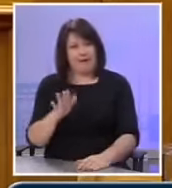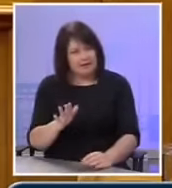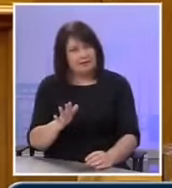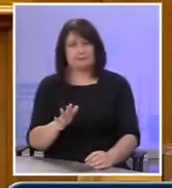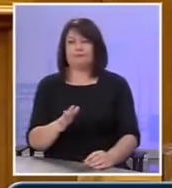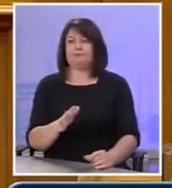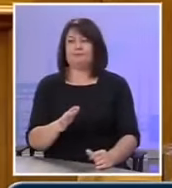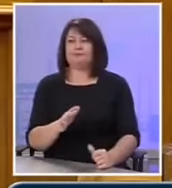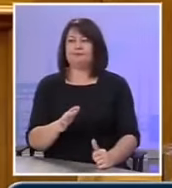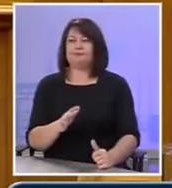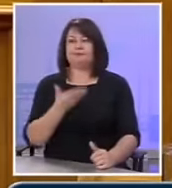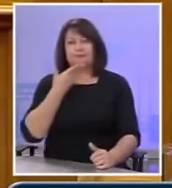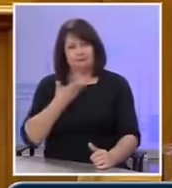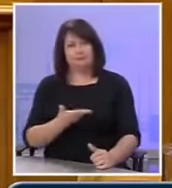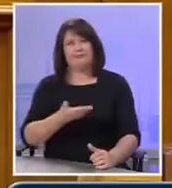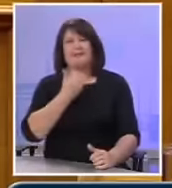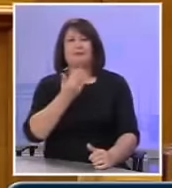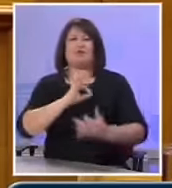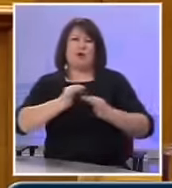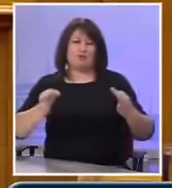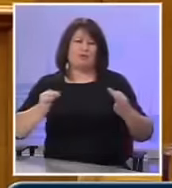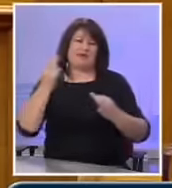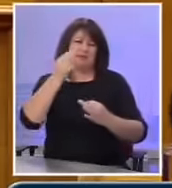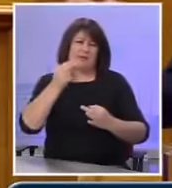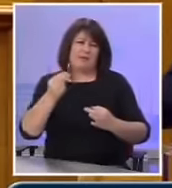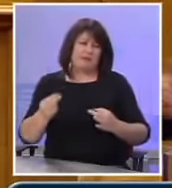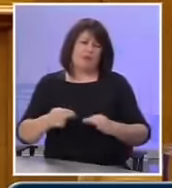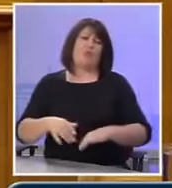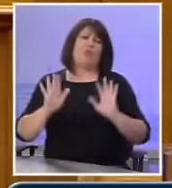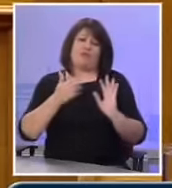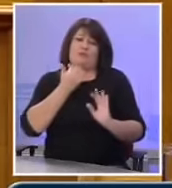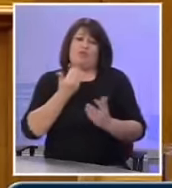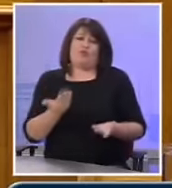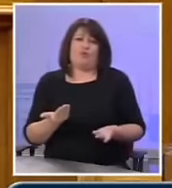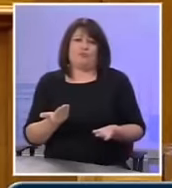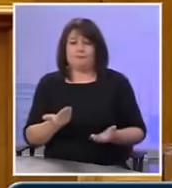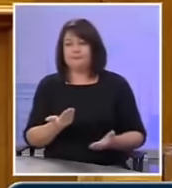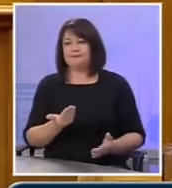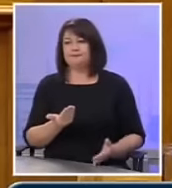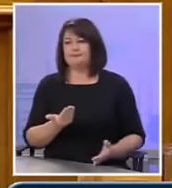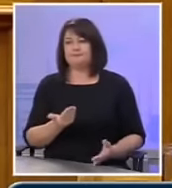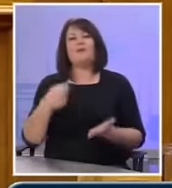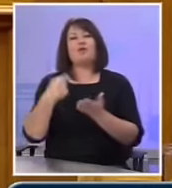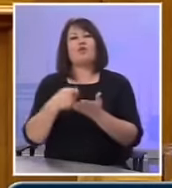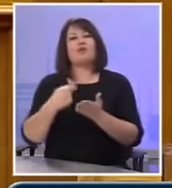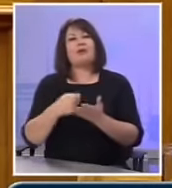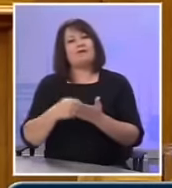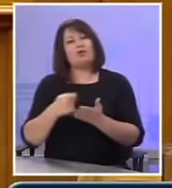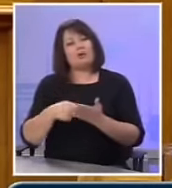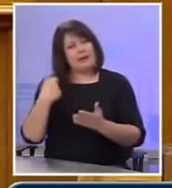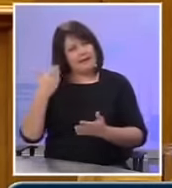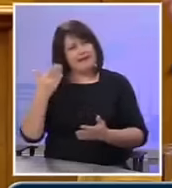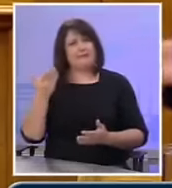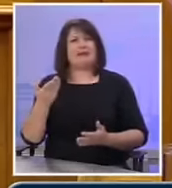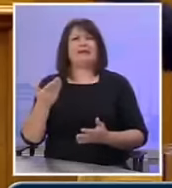ομιλία μου γιατί δεν μπορώ να πω σε όλα τα θέματα και περισσότερα για τα φορολογικά θα ακούσετε και από τον